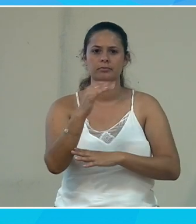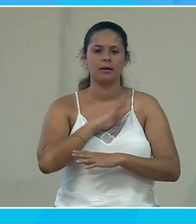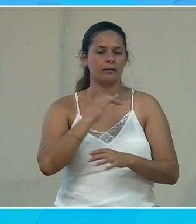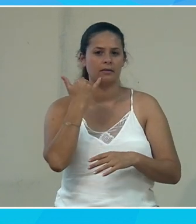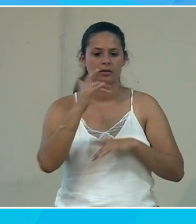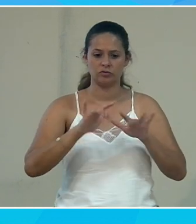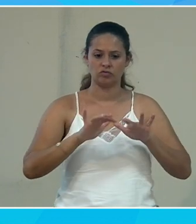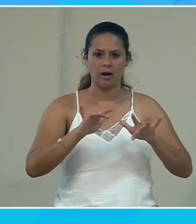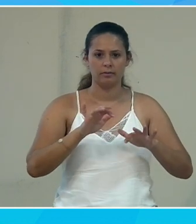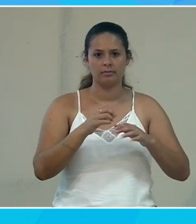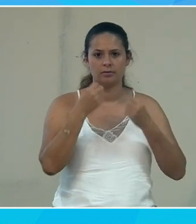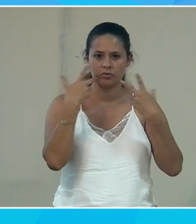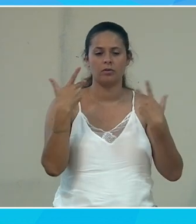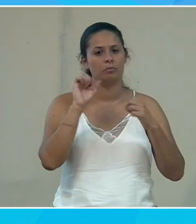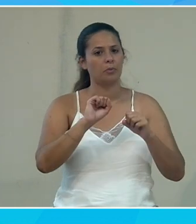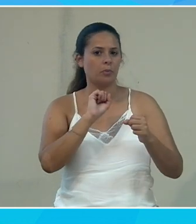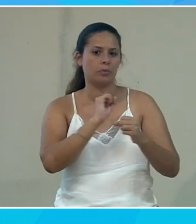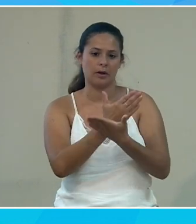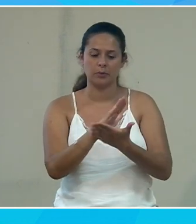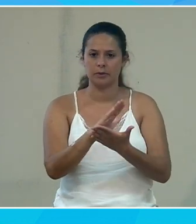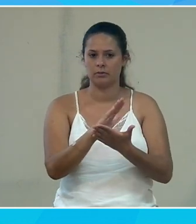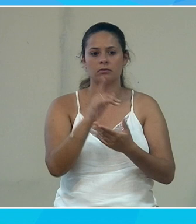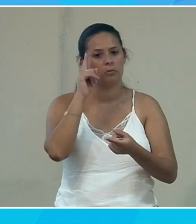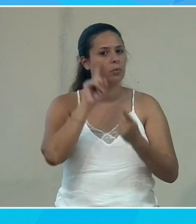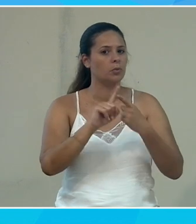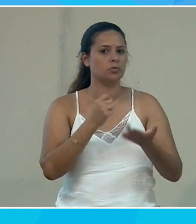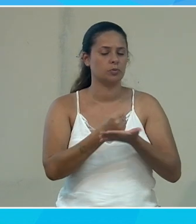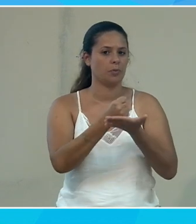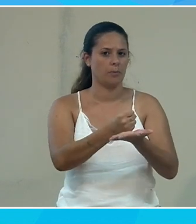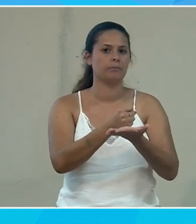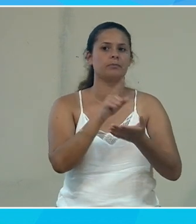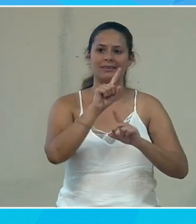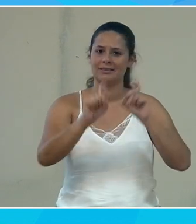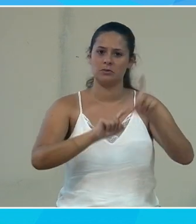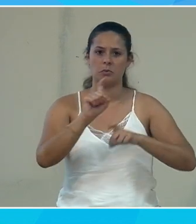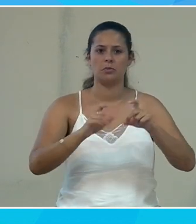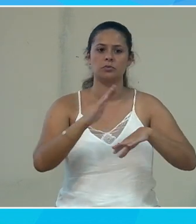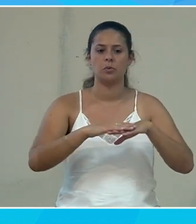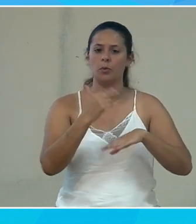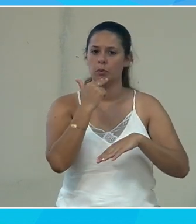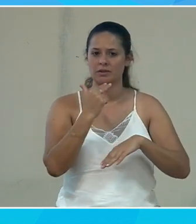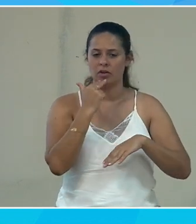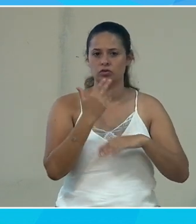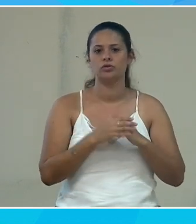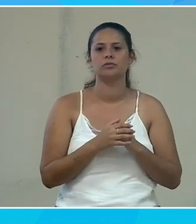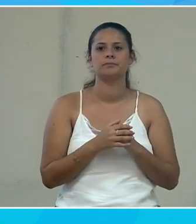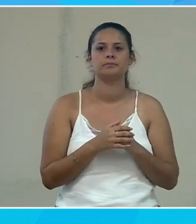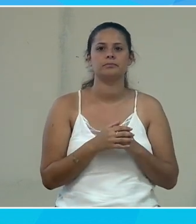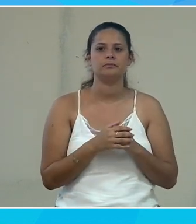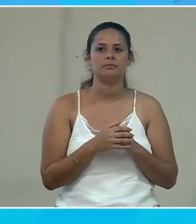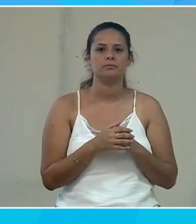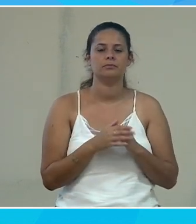des gens du support de façon gratuite pour leur poser des questions sur les usages après